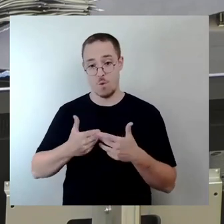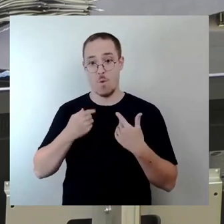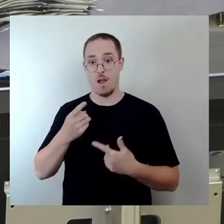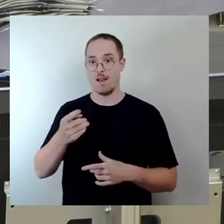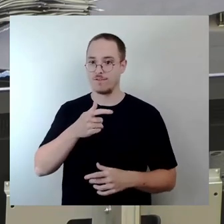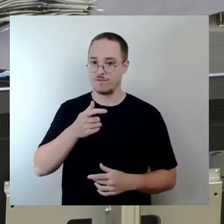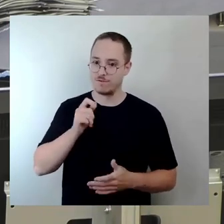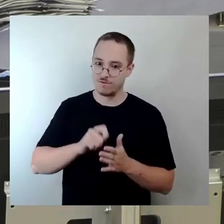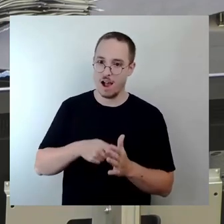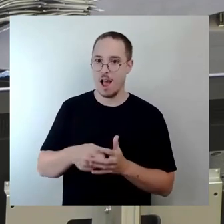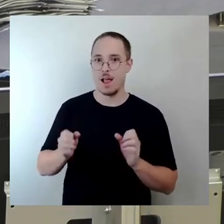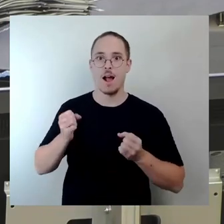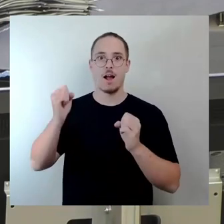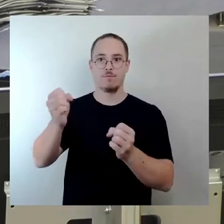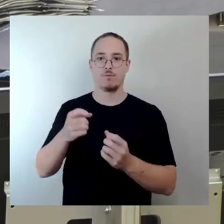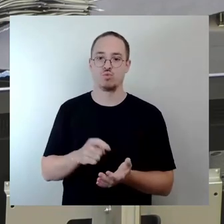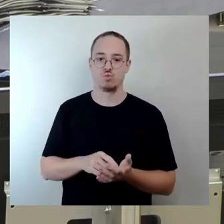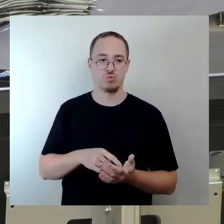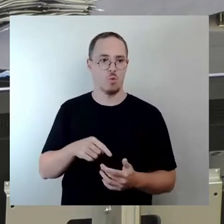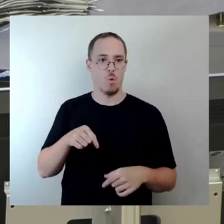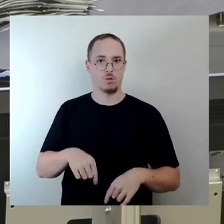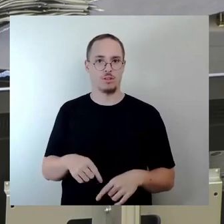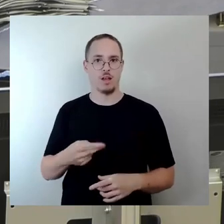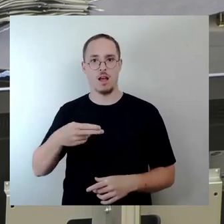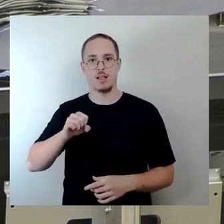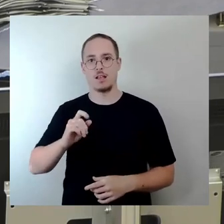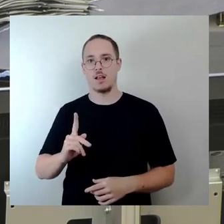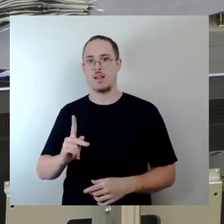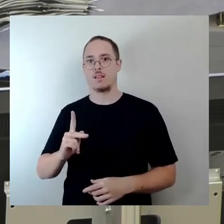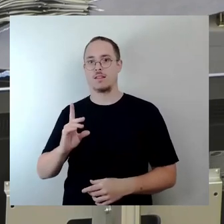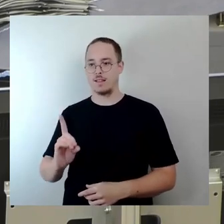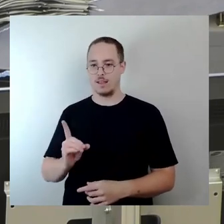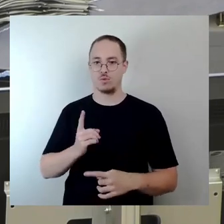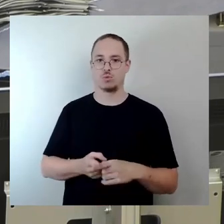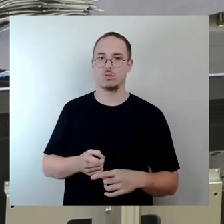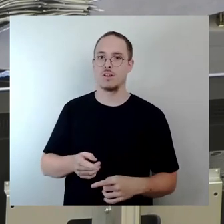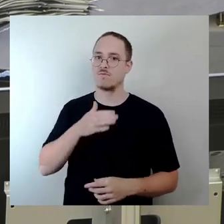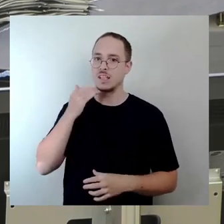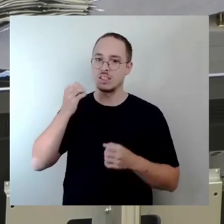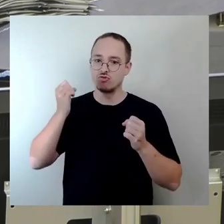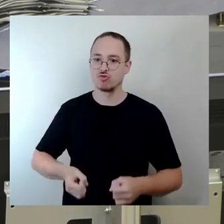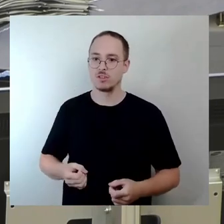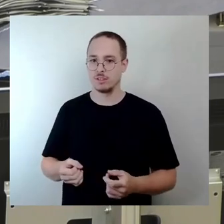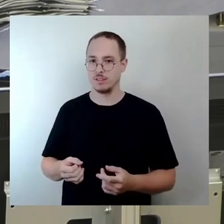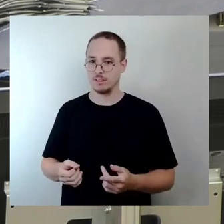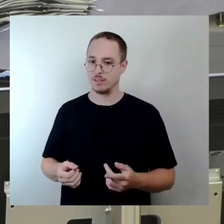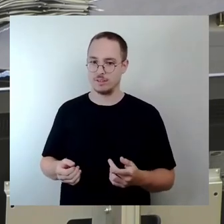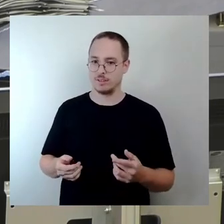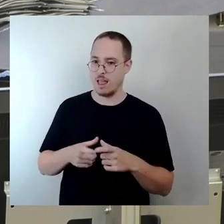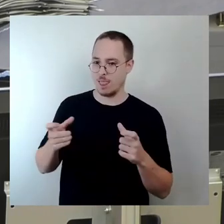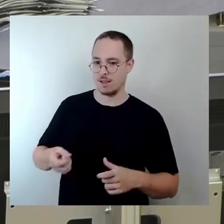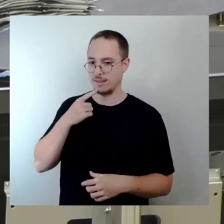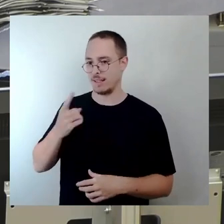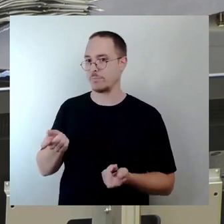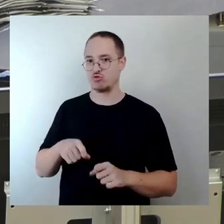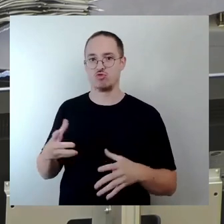wir heute HSKD und wahrscheinlich die Wasseranskianlage würden wir wohl zu keinem Beschluss kommen. Ich freue